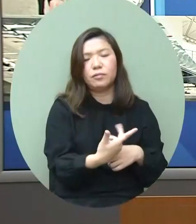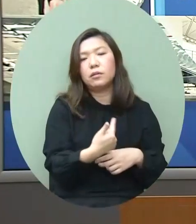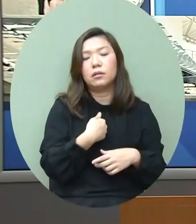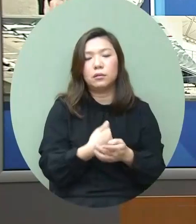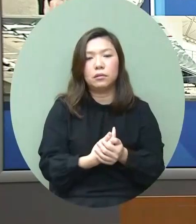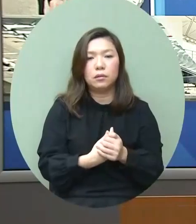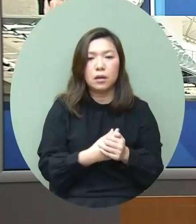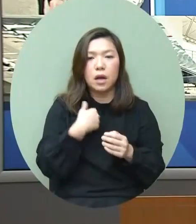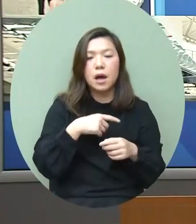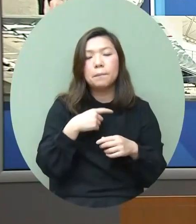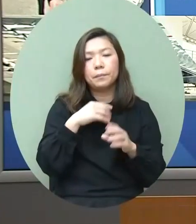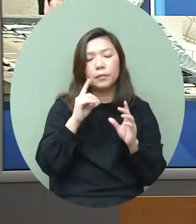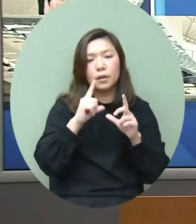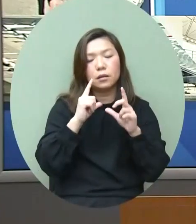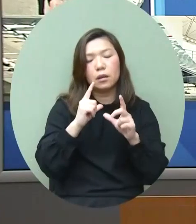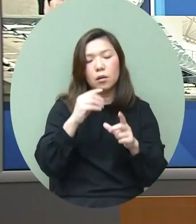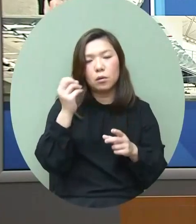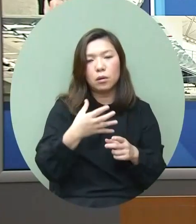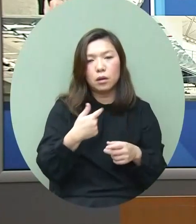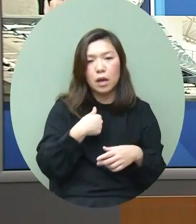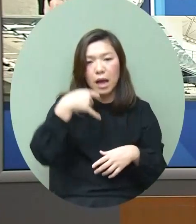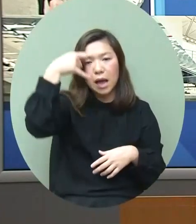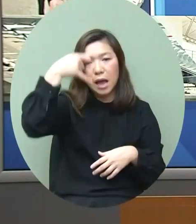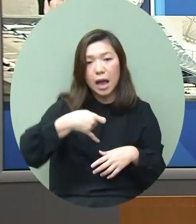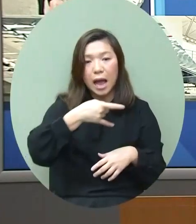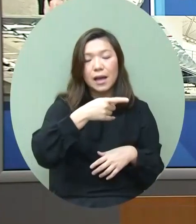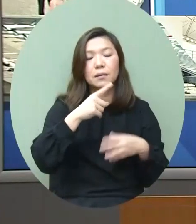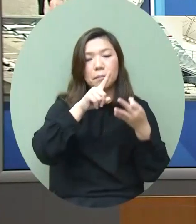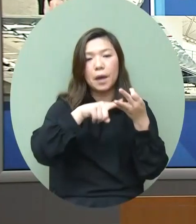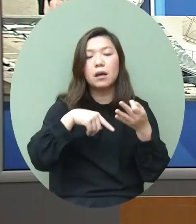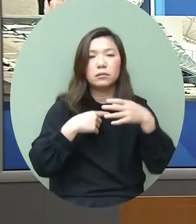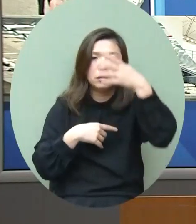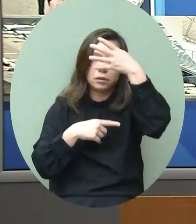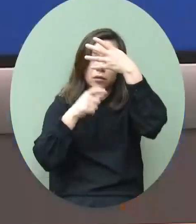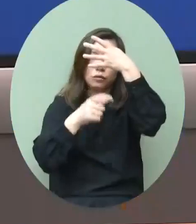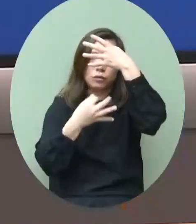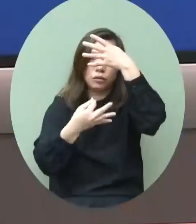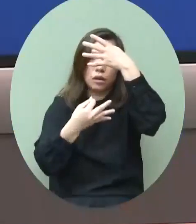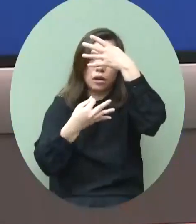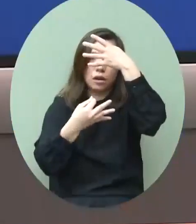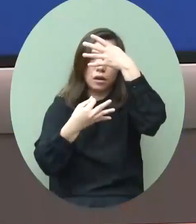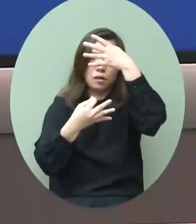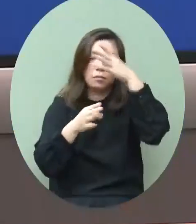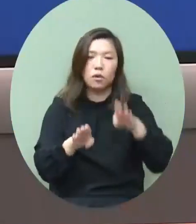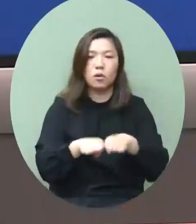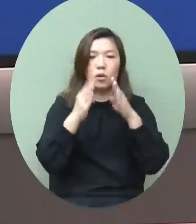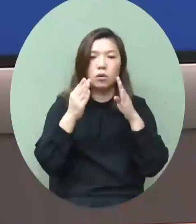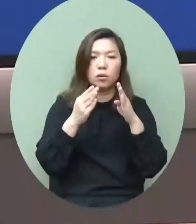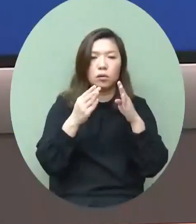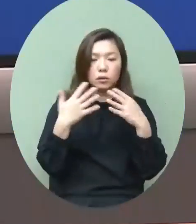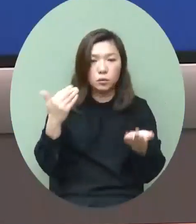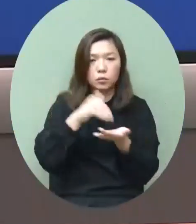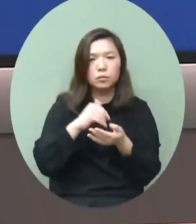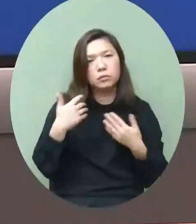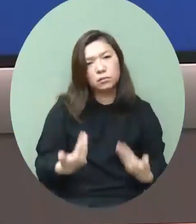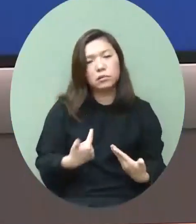的下一任行政長官選舉提名期是4月3日開始本人現在目前唯一